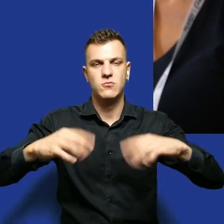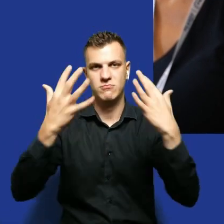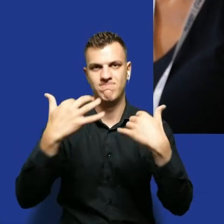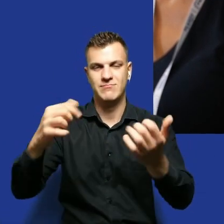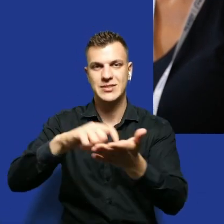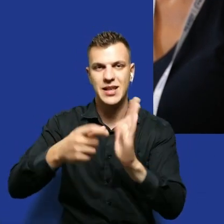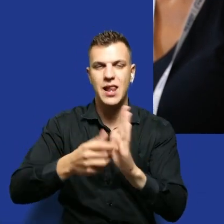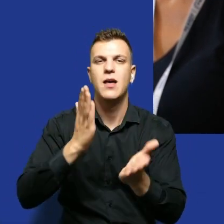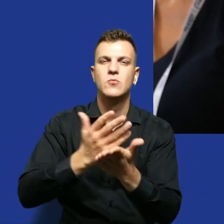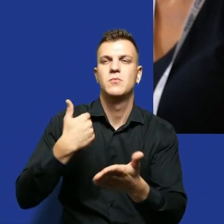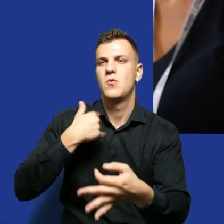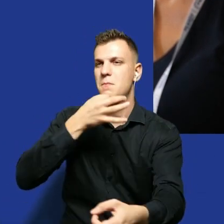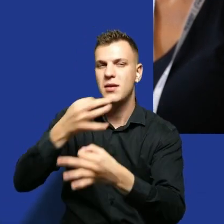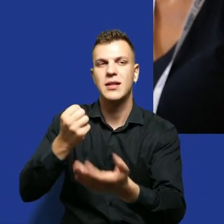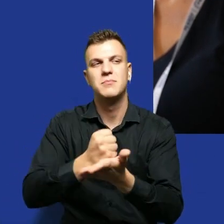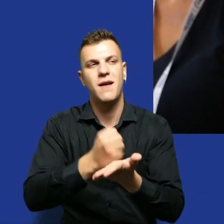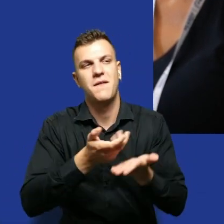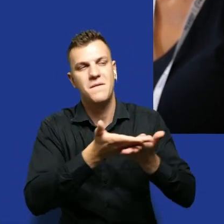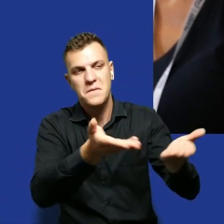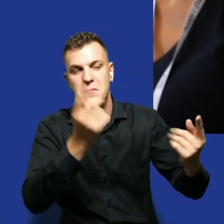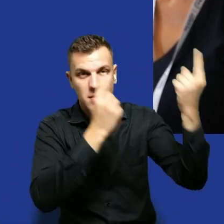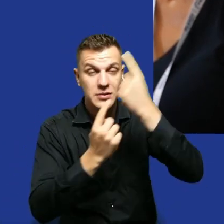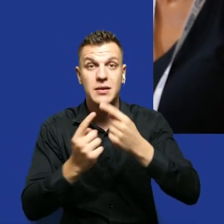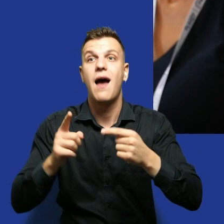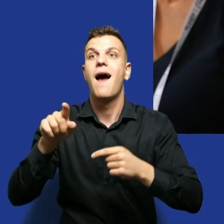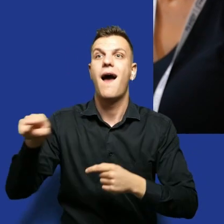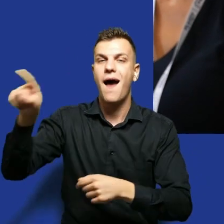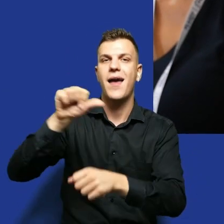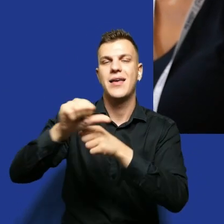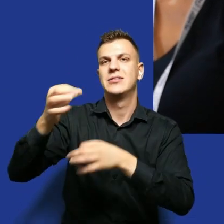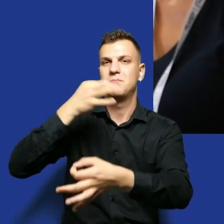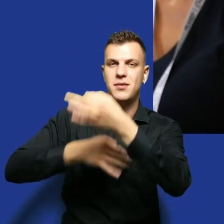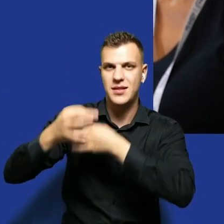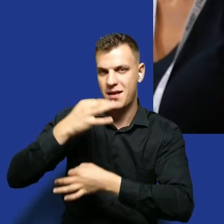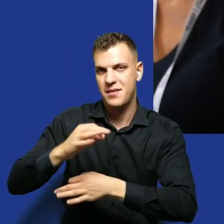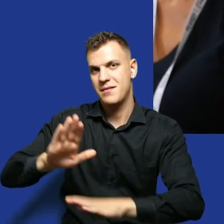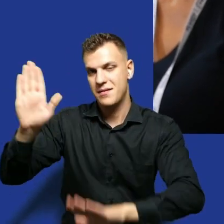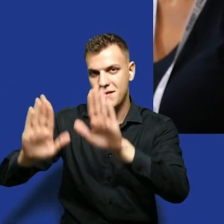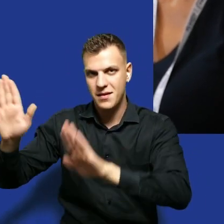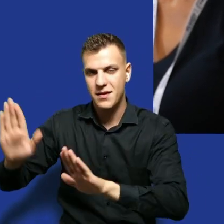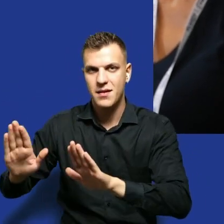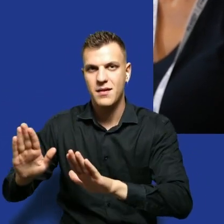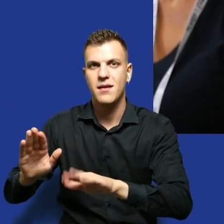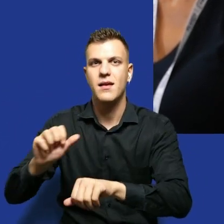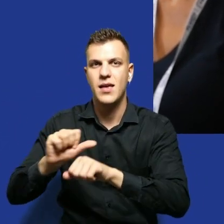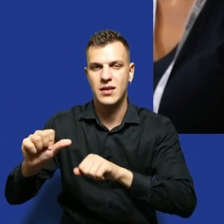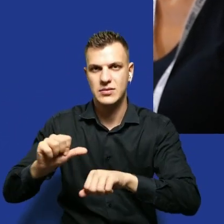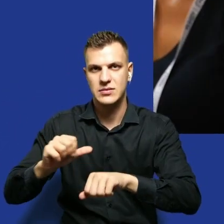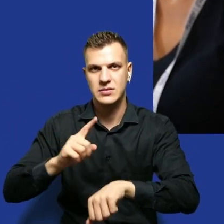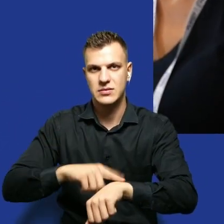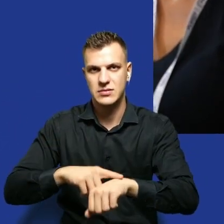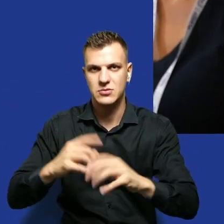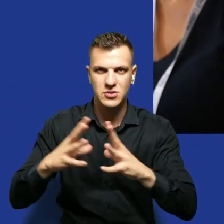popytaliśmy o Wasze perspektywy. Są pytania, zagadnienia, luźne myśli. Mamy, jak rozumiem, 10 w